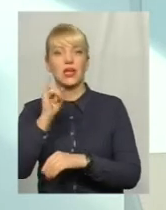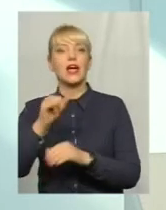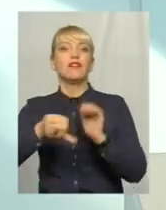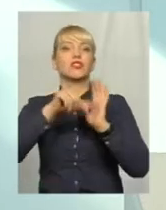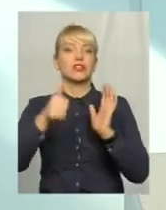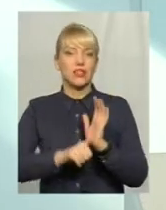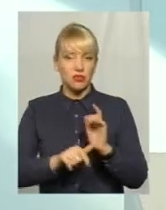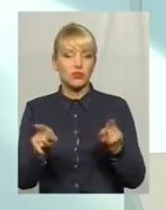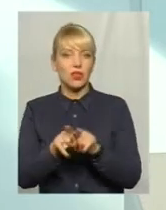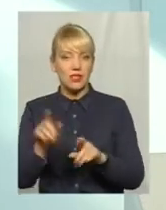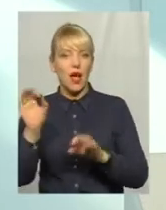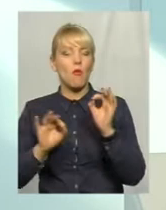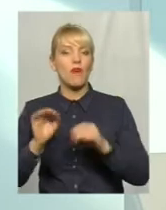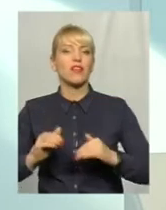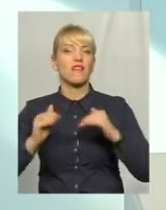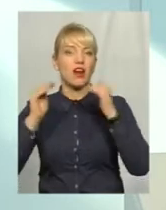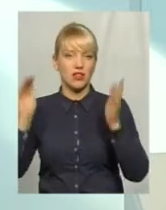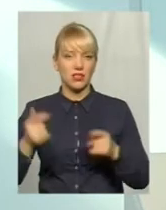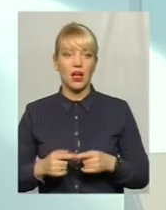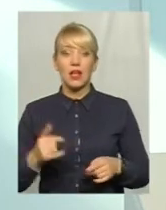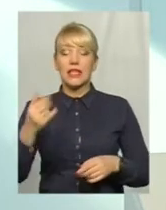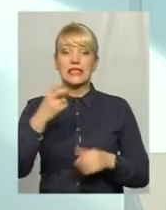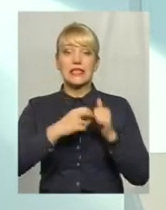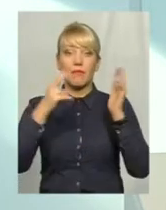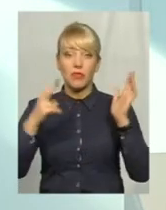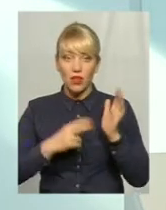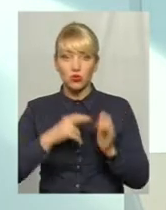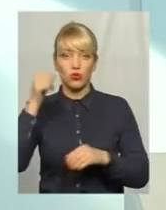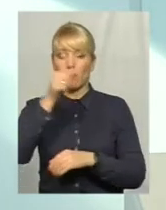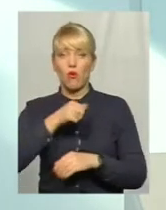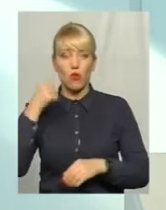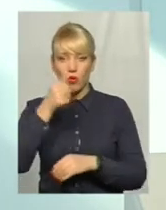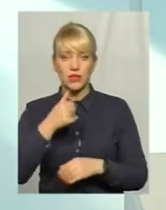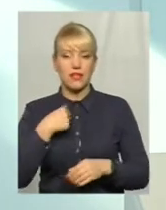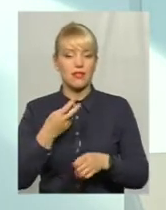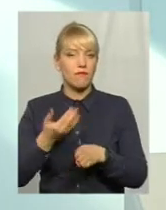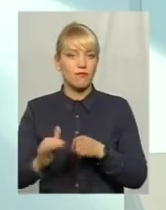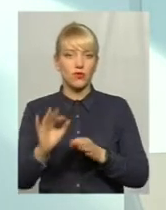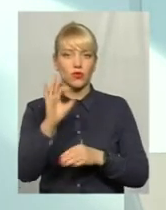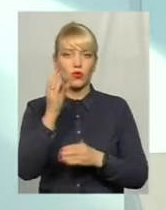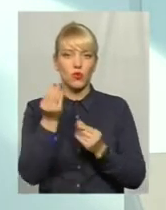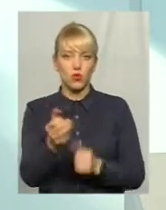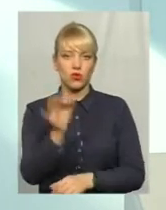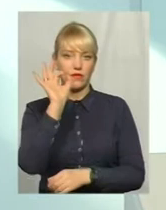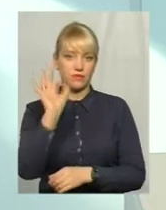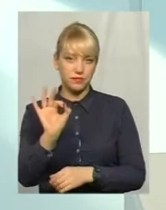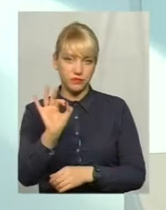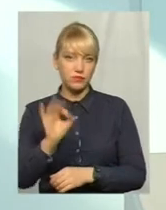інше, то на 18-й рік нам не заклали на це абсолютно коштів зовсім.